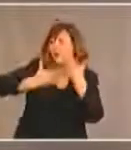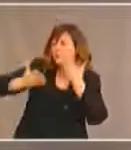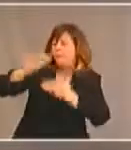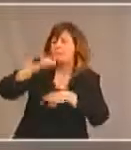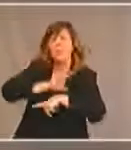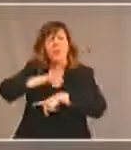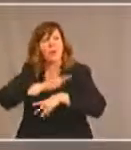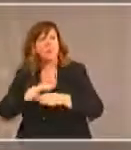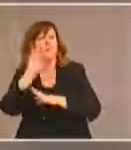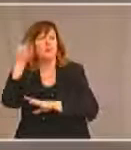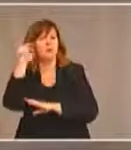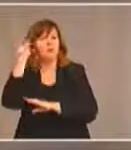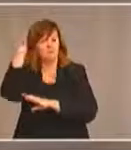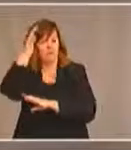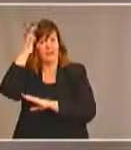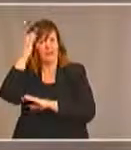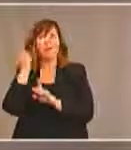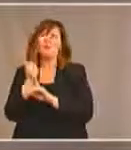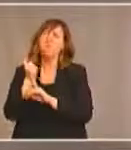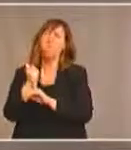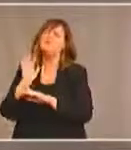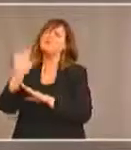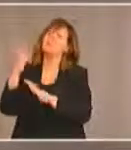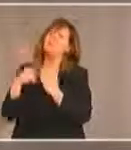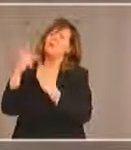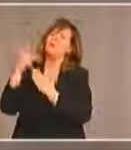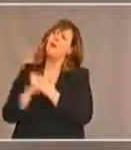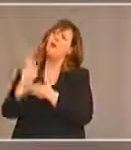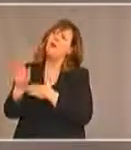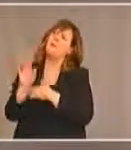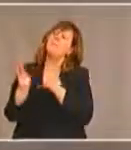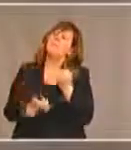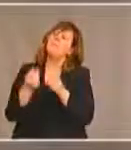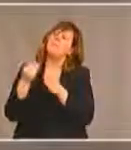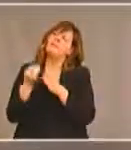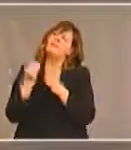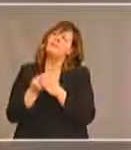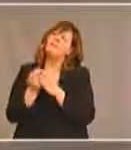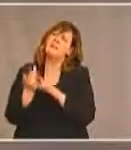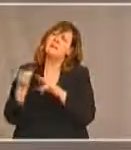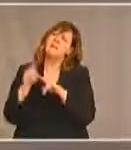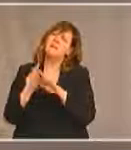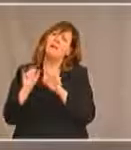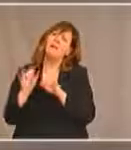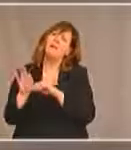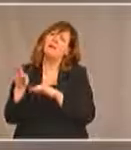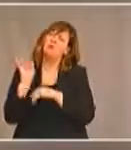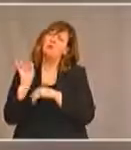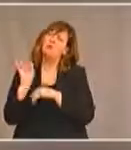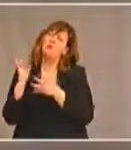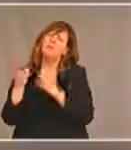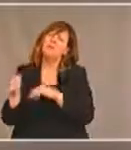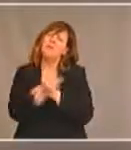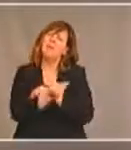Le gouvernement fédéral doit donc revoir ses propres programmes et déterminer quel financement supplémentaire il est prêt à garder pour améliorer